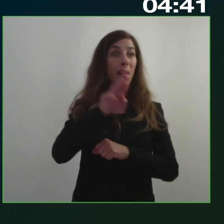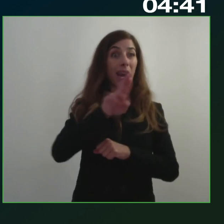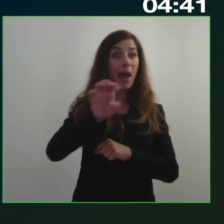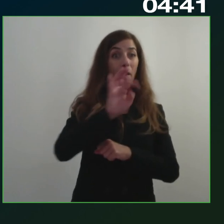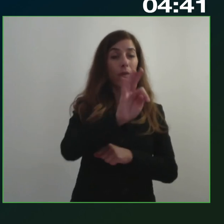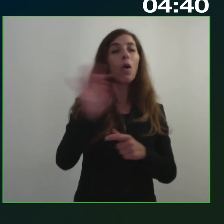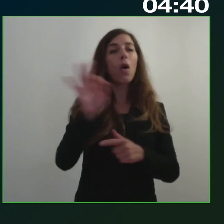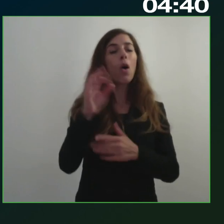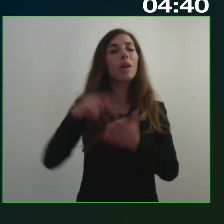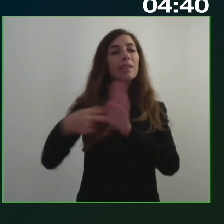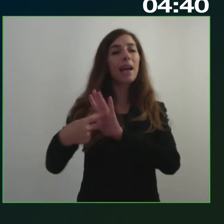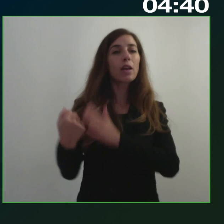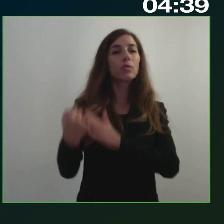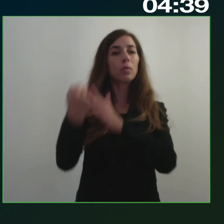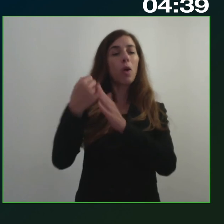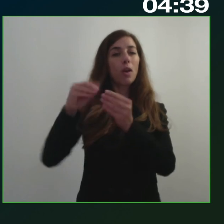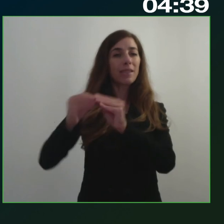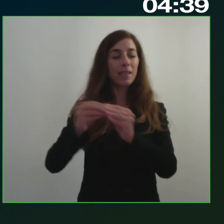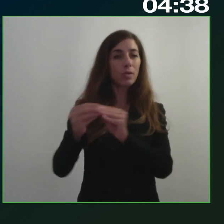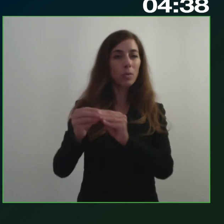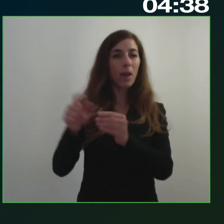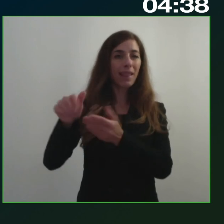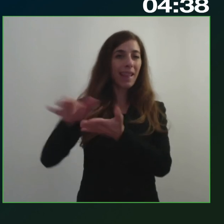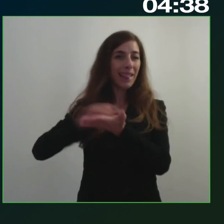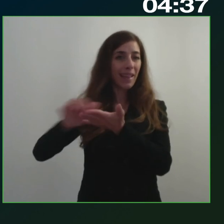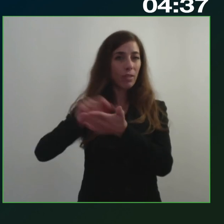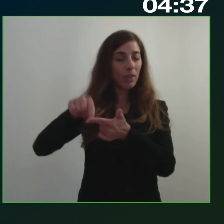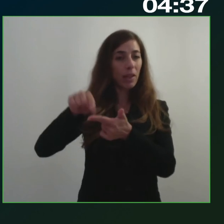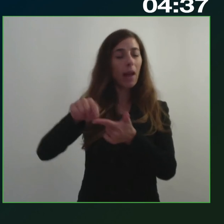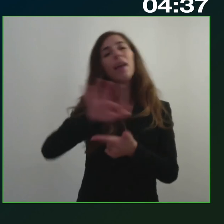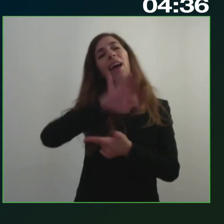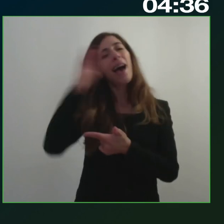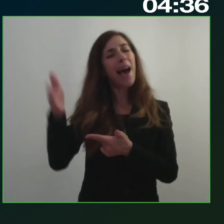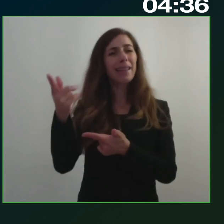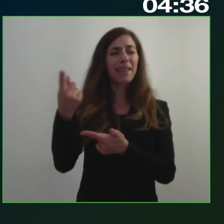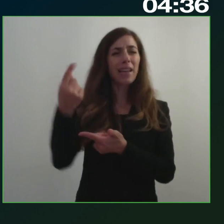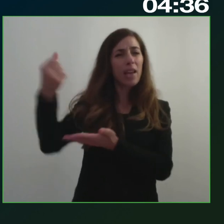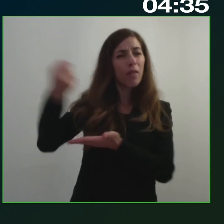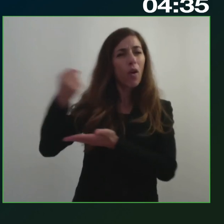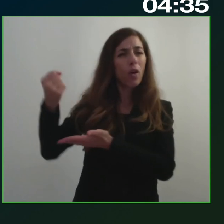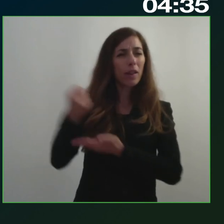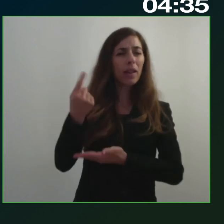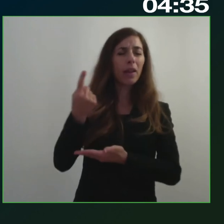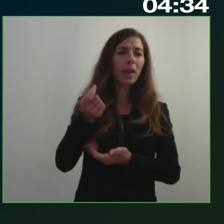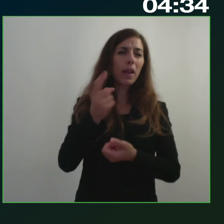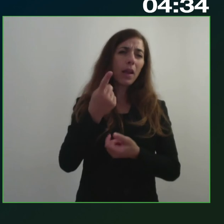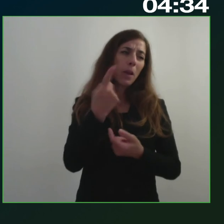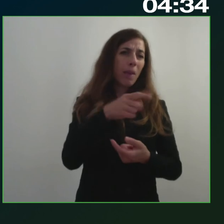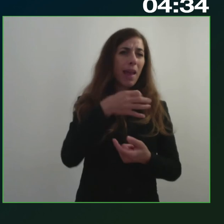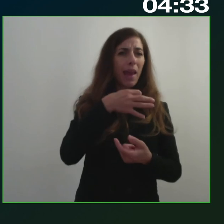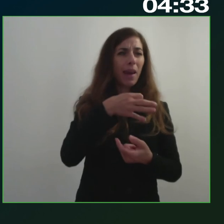Instrument della DigiReform che sono altre source di fonti di finanziamento per la